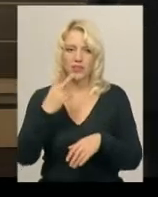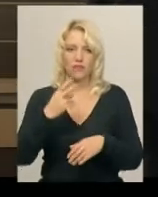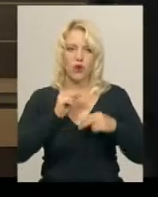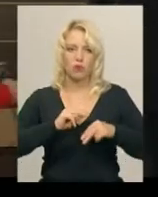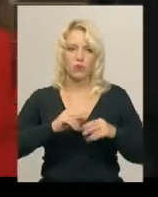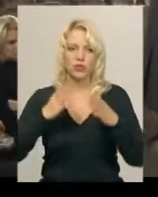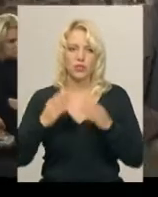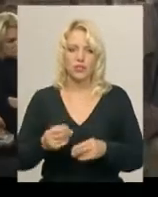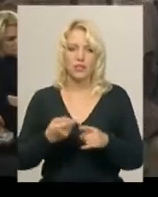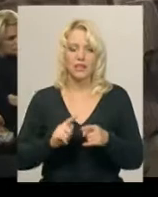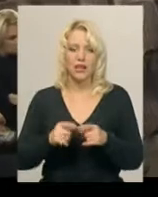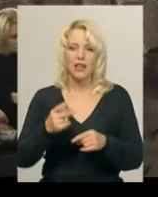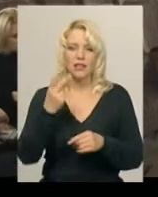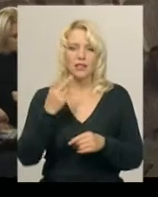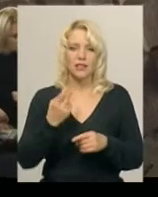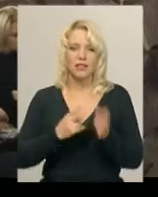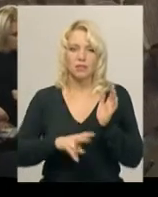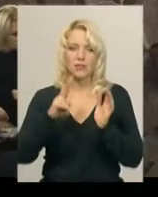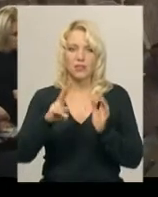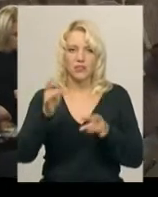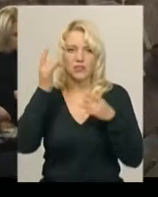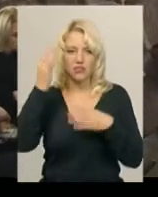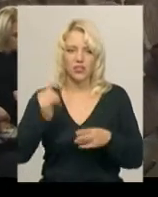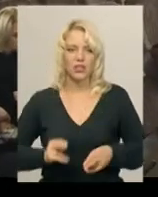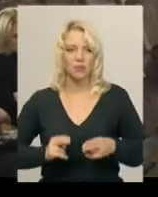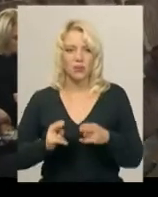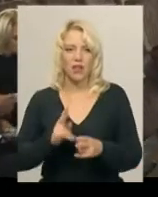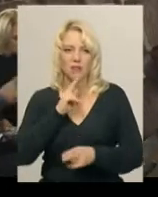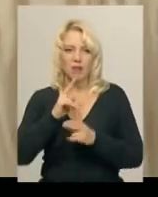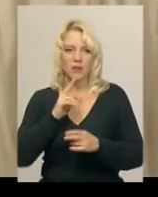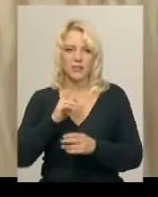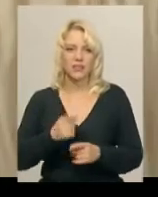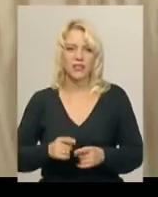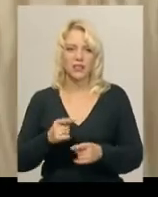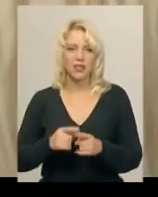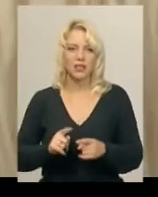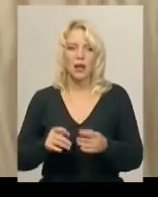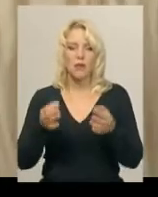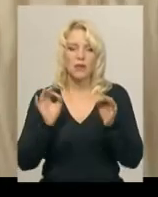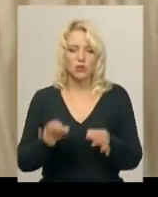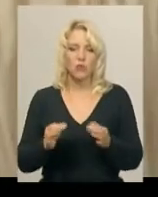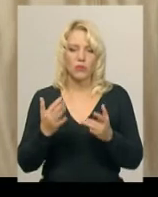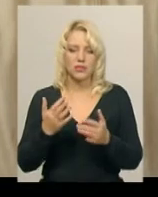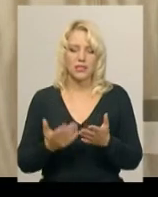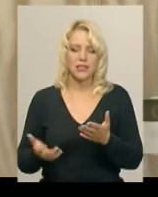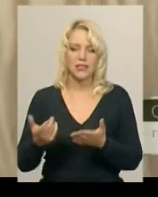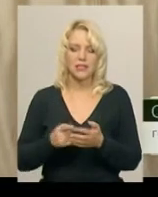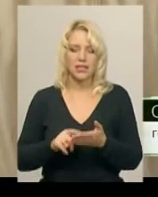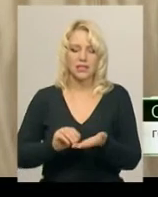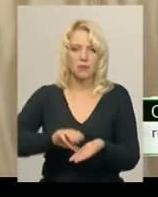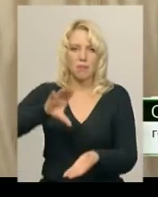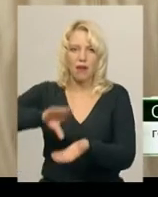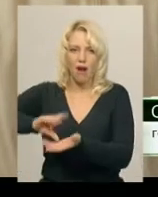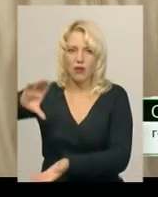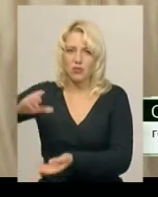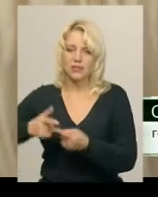суд був зачинений. Це приблизно 72 цивільні і кримінальні апеляційні скарги. Безумовно, скільки справи збираються, це є не наша вина.